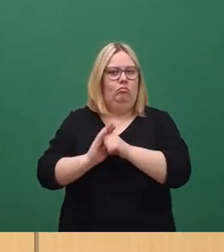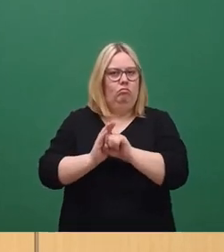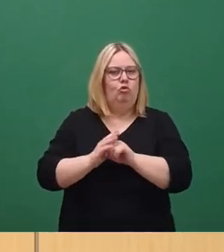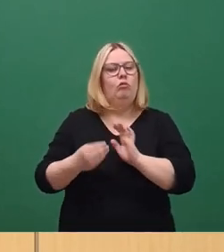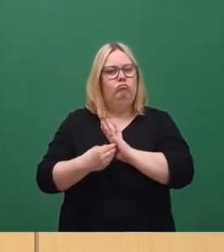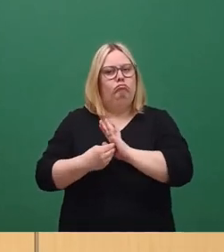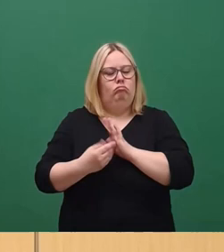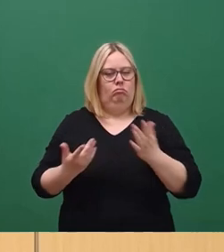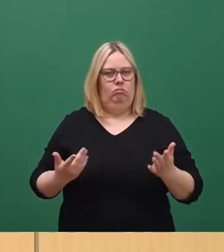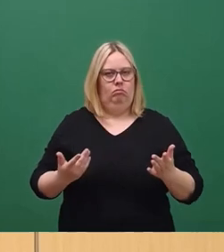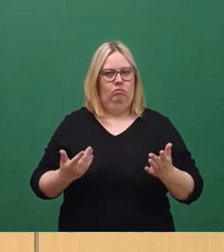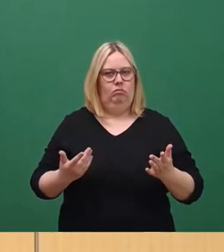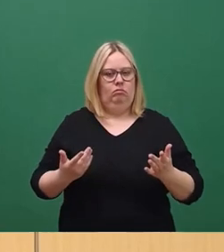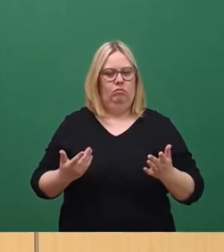stellen.